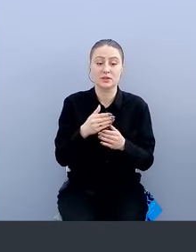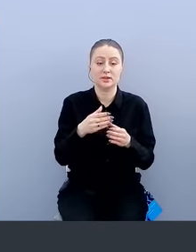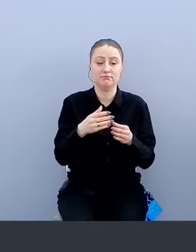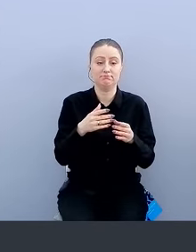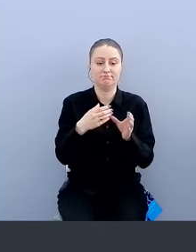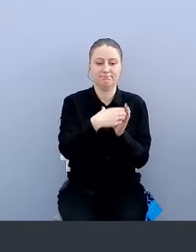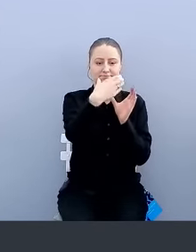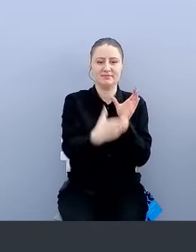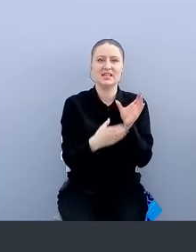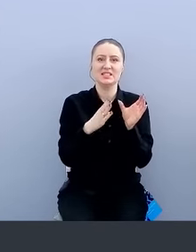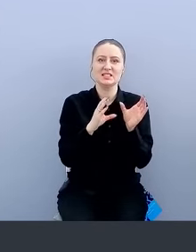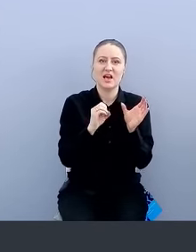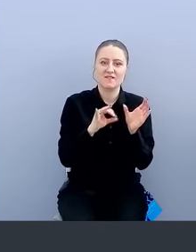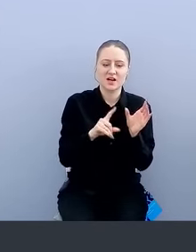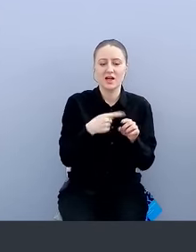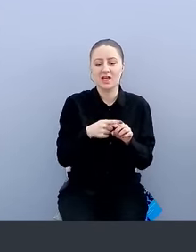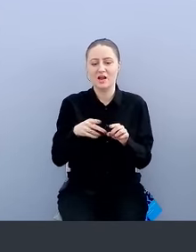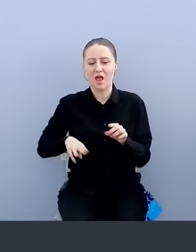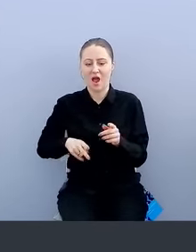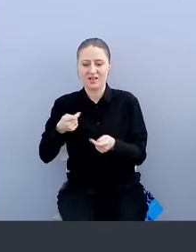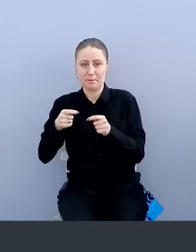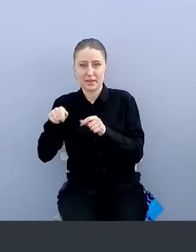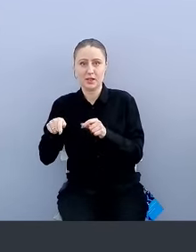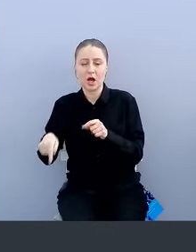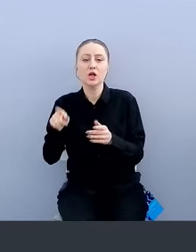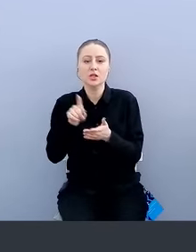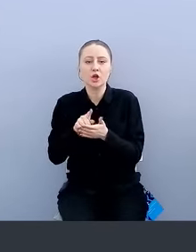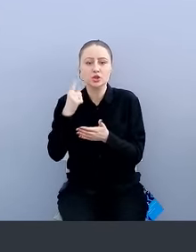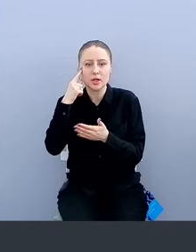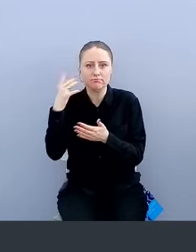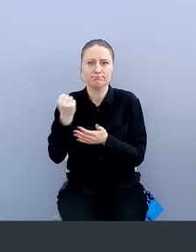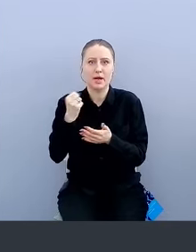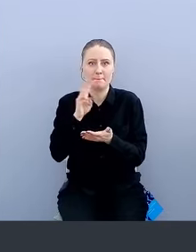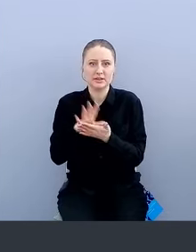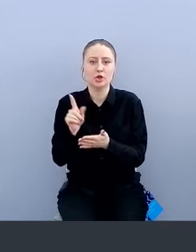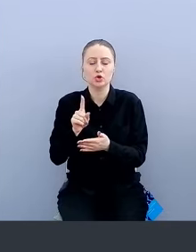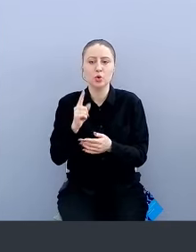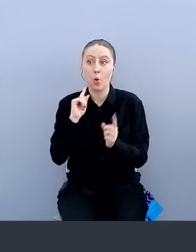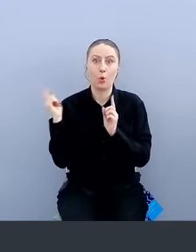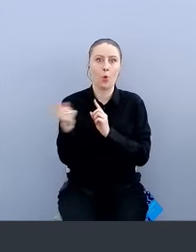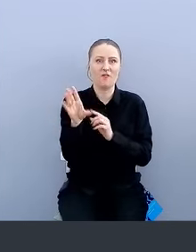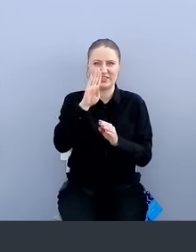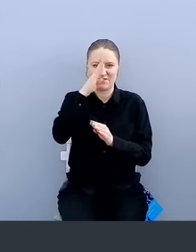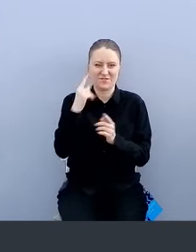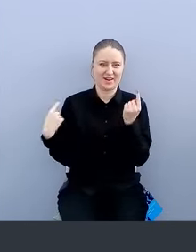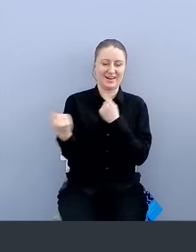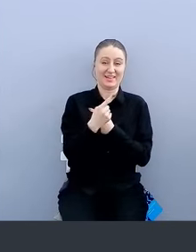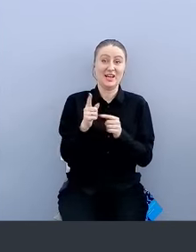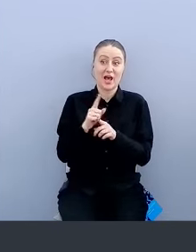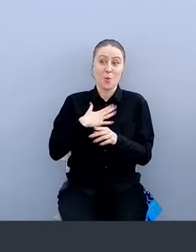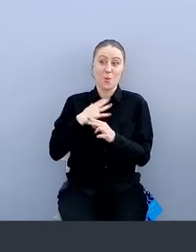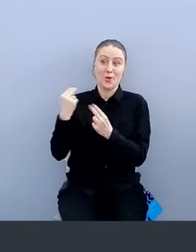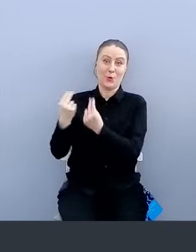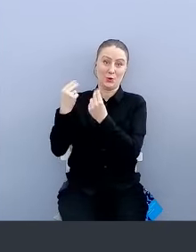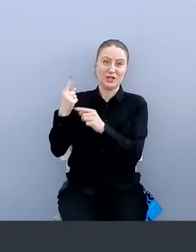какой-то или админка, она уже должна предполагать, что кругом враги. Так меня вот учили на первом курсе. Мой препод по программированию сказал,